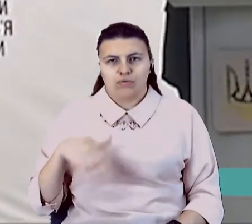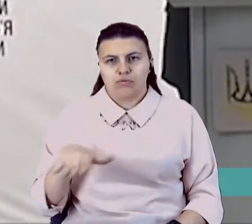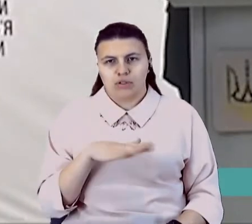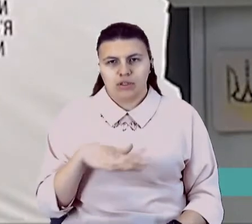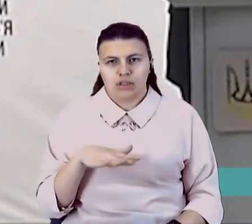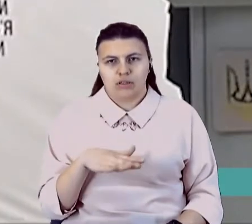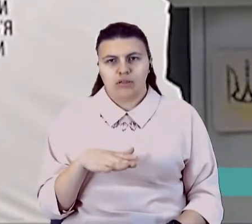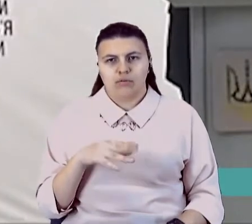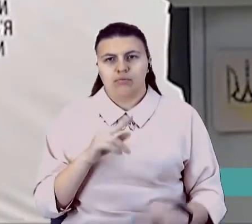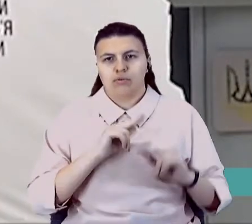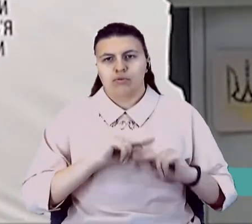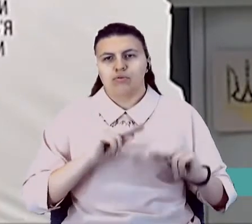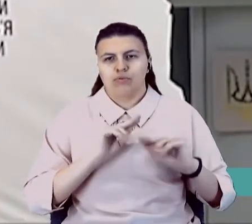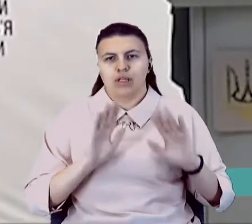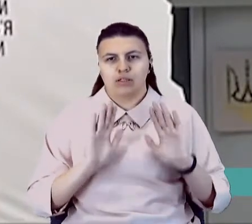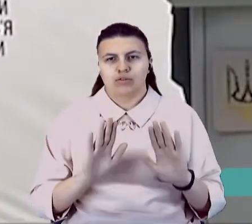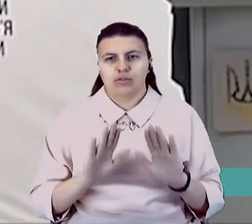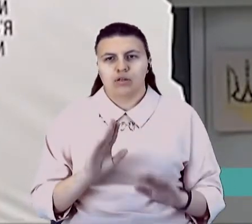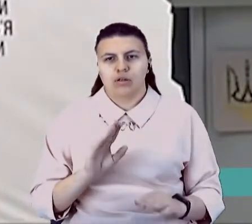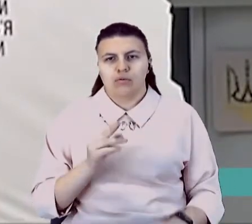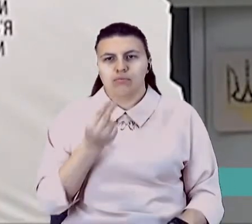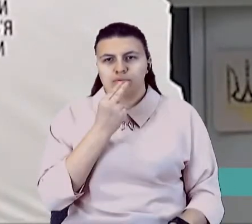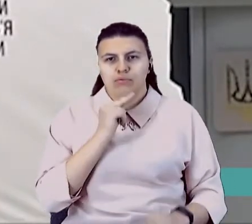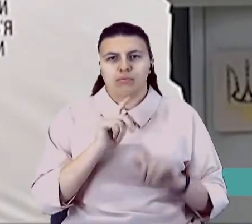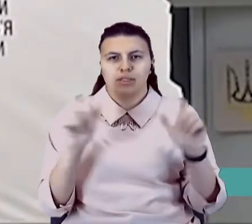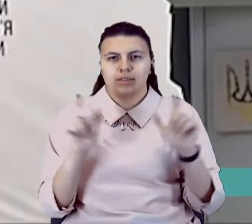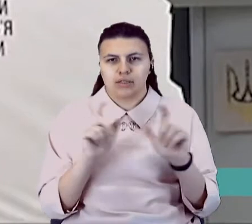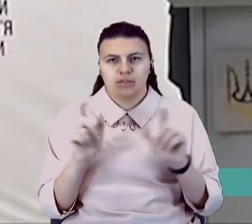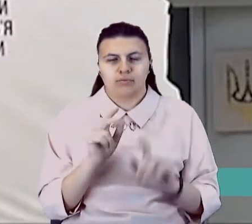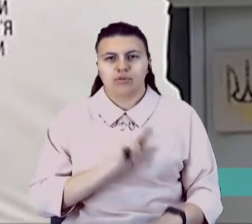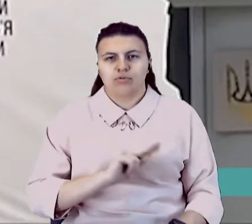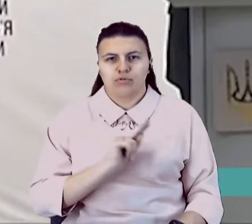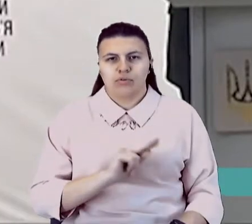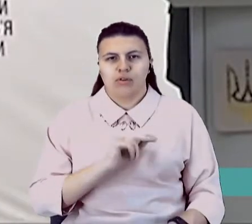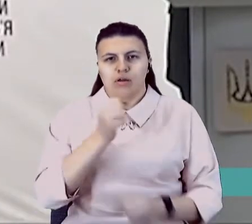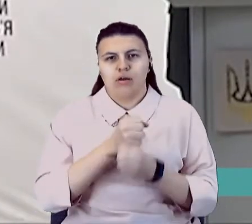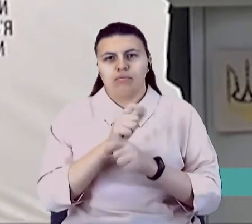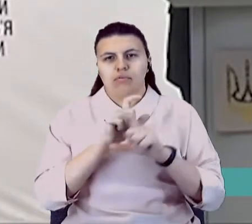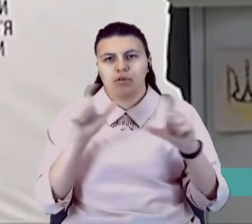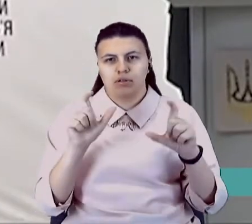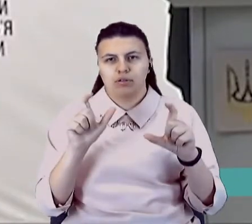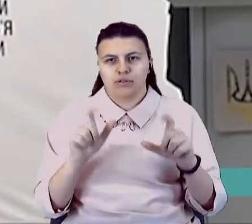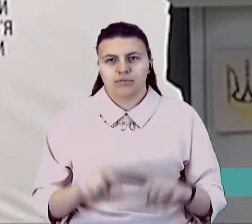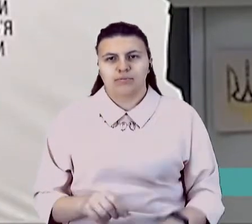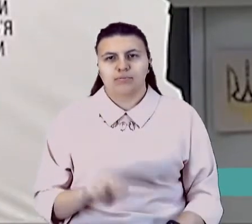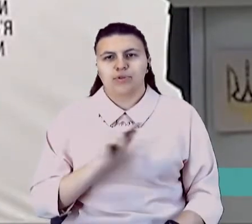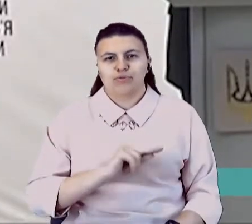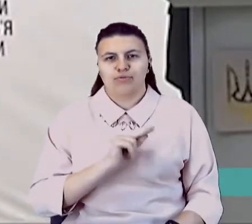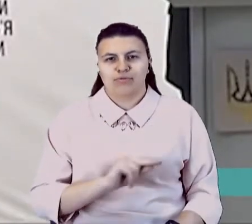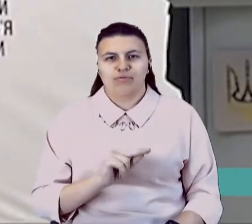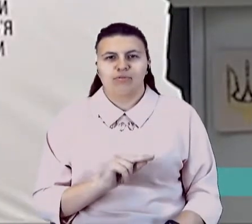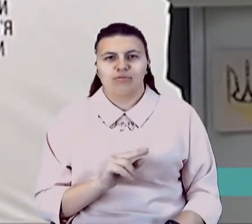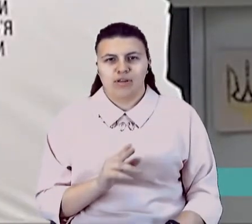виключно продуктові магазини, працювали аптеки, працював, залишився працювати